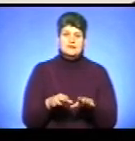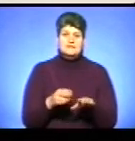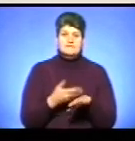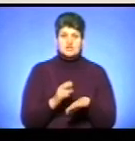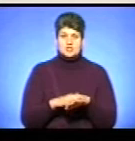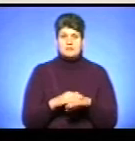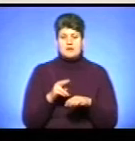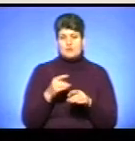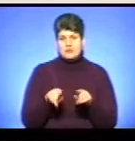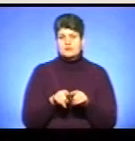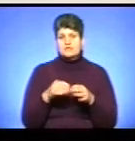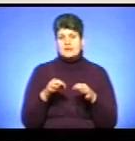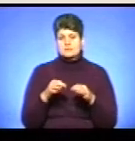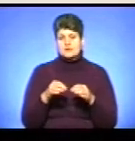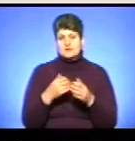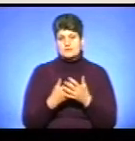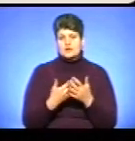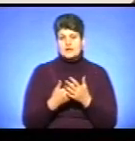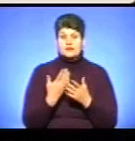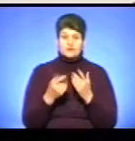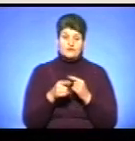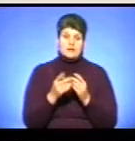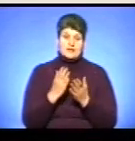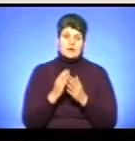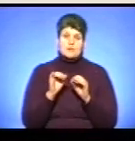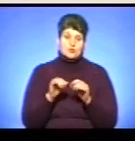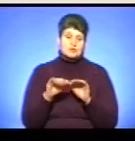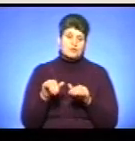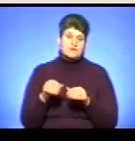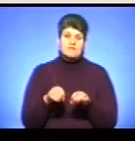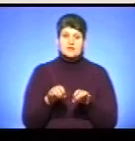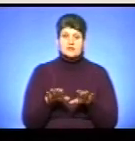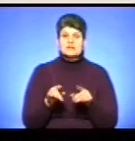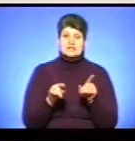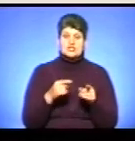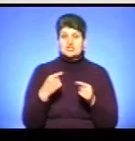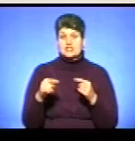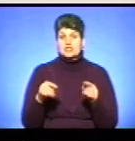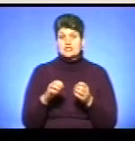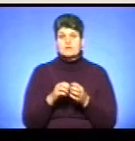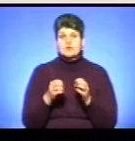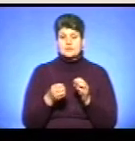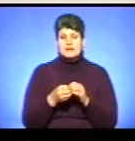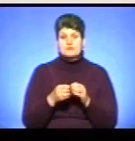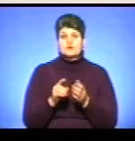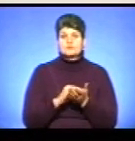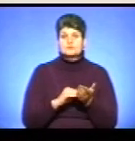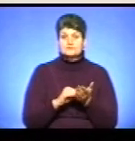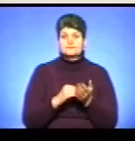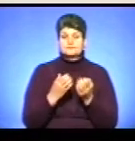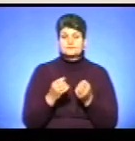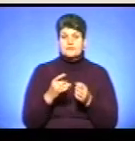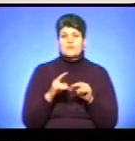само транспортна модель. Якщо вона є, можна потім вирішувати ті чи інші проблеми щодо, ще раз повторюся,